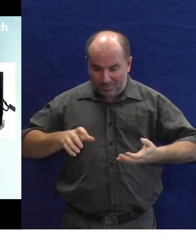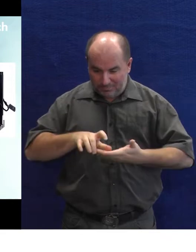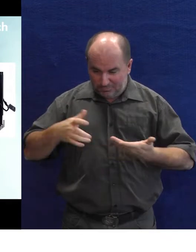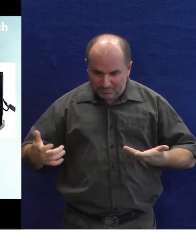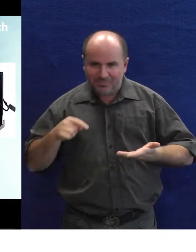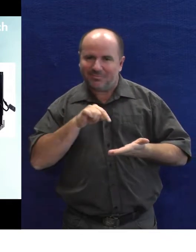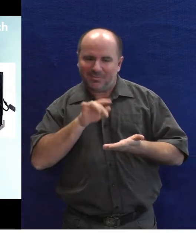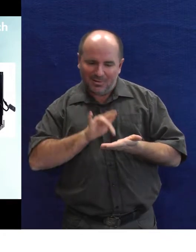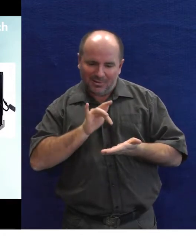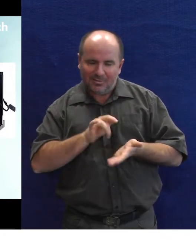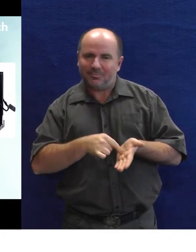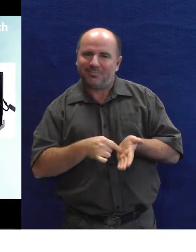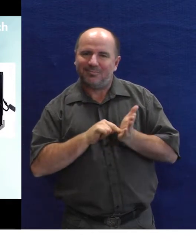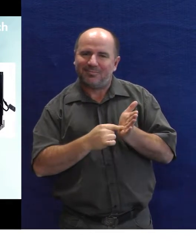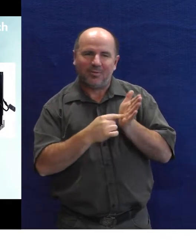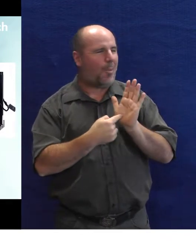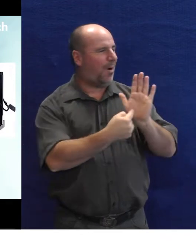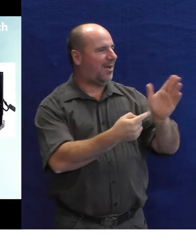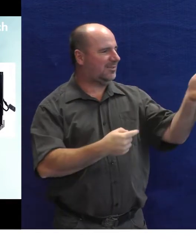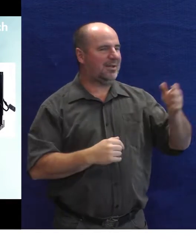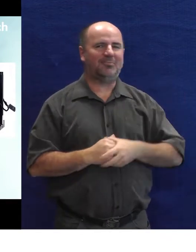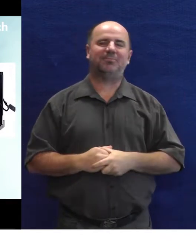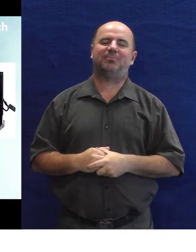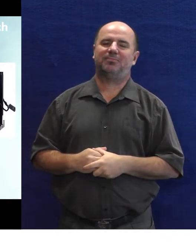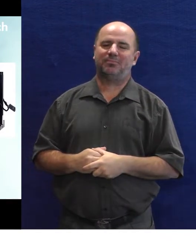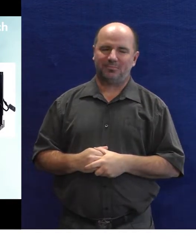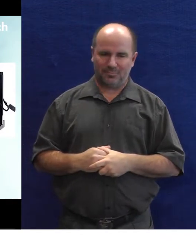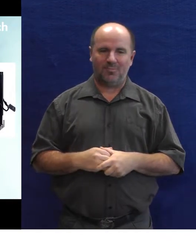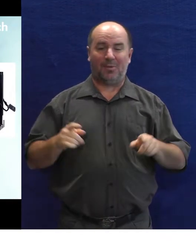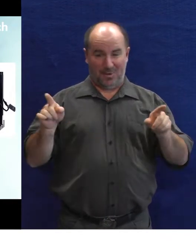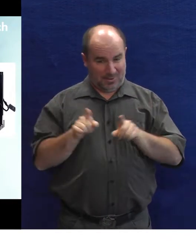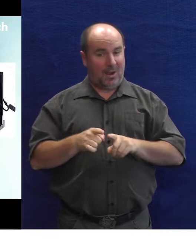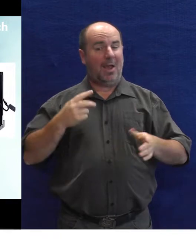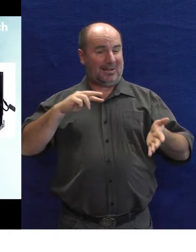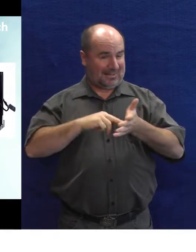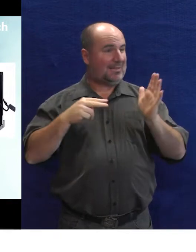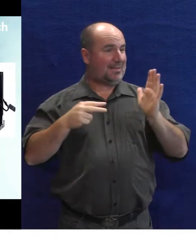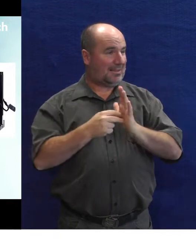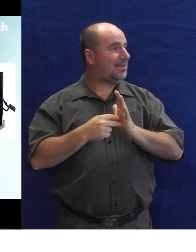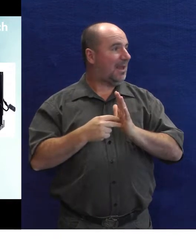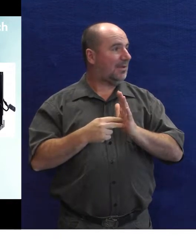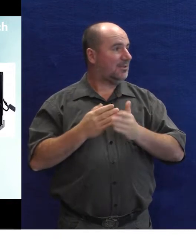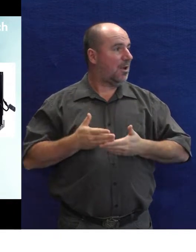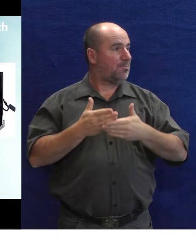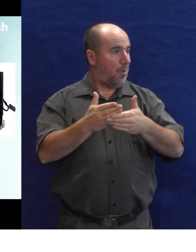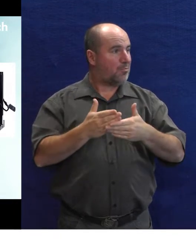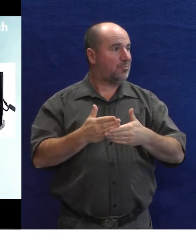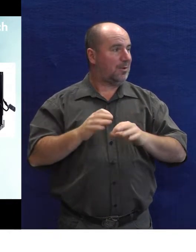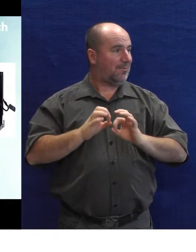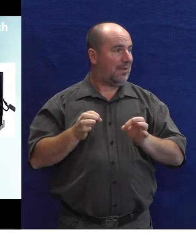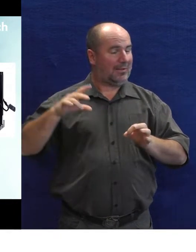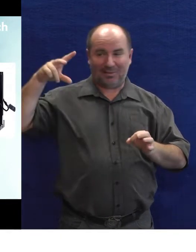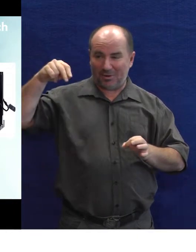mikrospínačem uvnitř. Lze samozřejmě vyrábět nejen technické pomůcky, ale i třeba takové